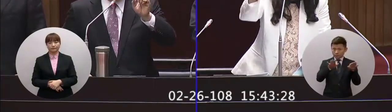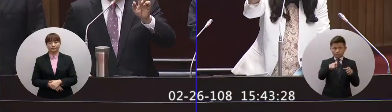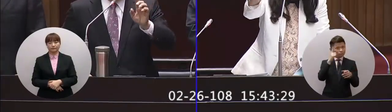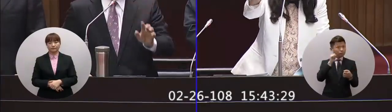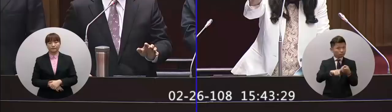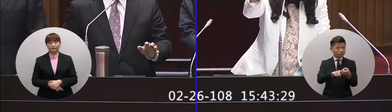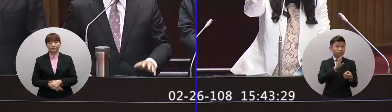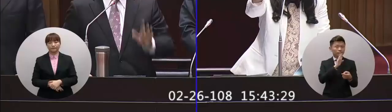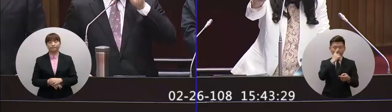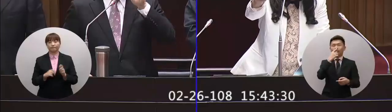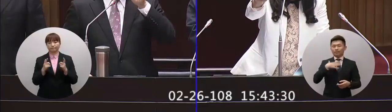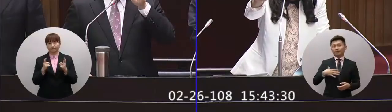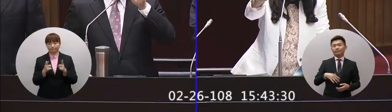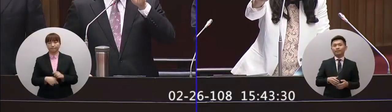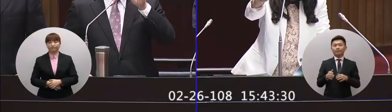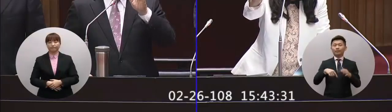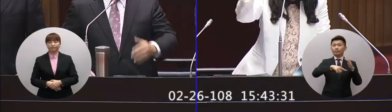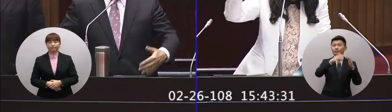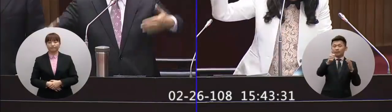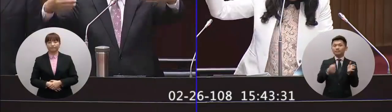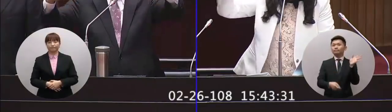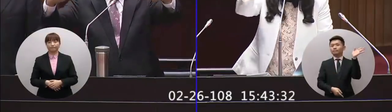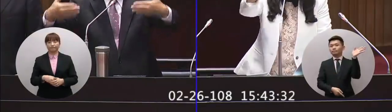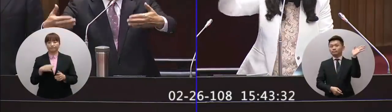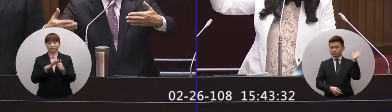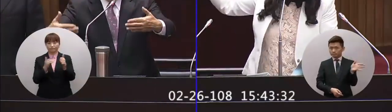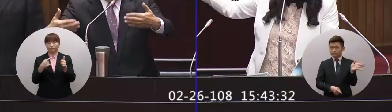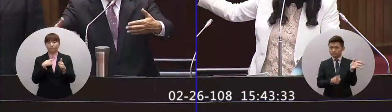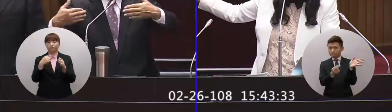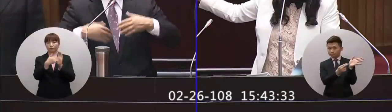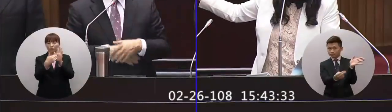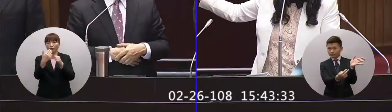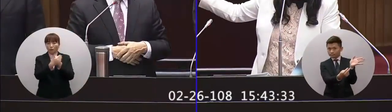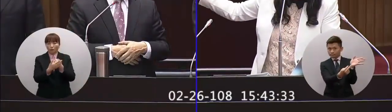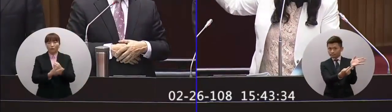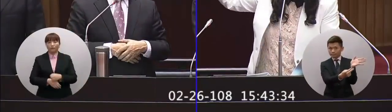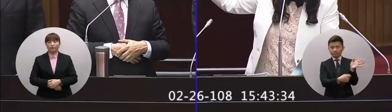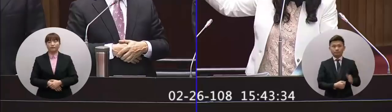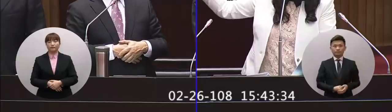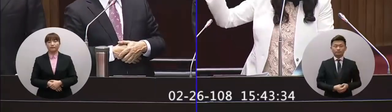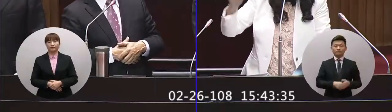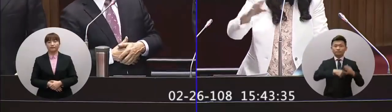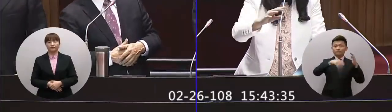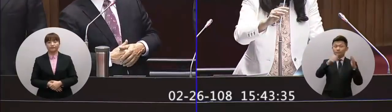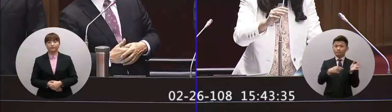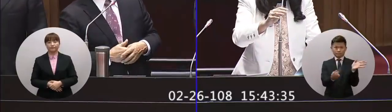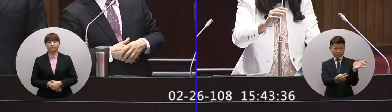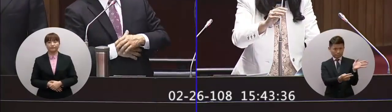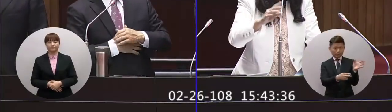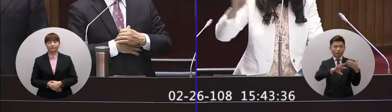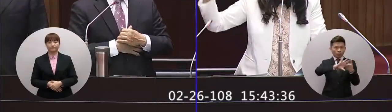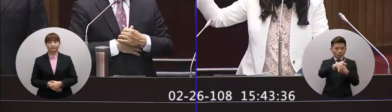確的就對了我現在完全了解那我請院長再繼續看下一張簡報我王位請你再看下一張簡報院長你看這些